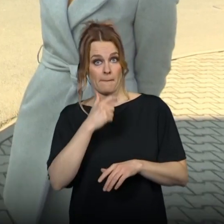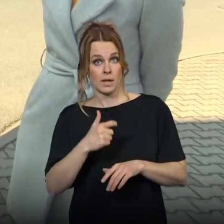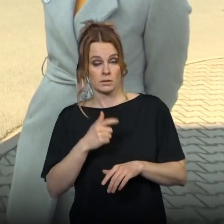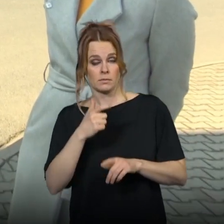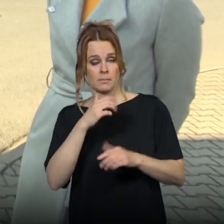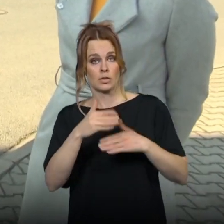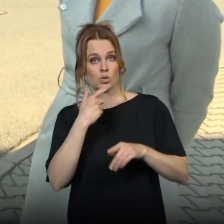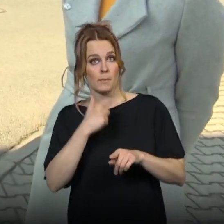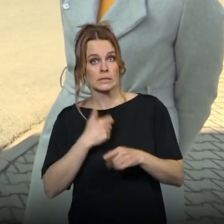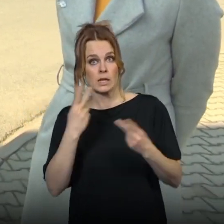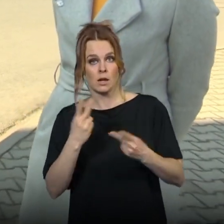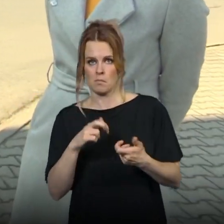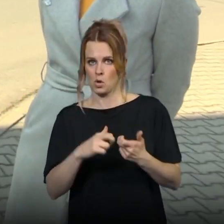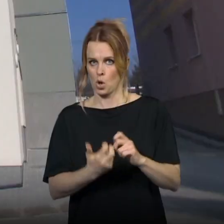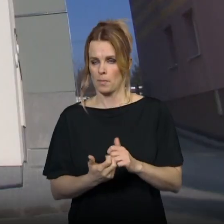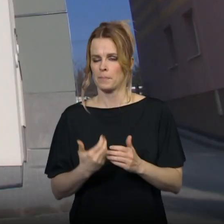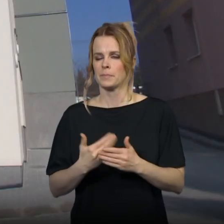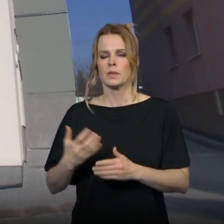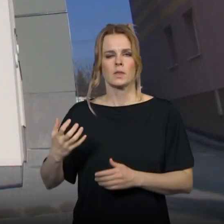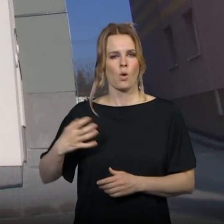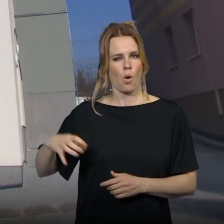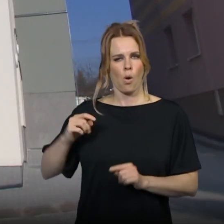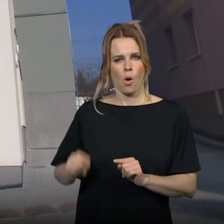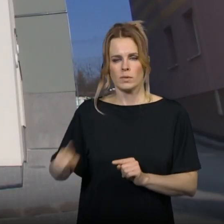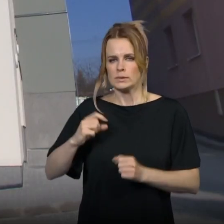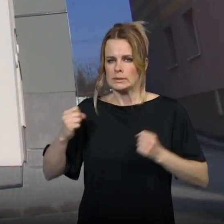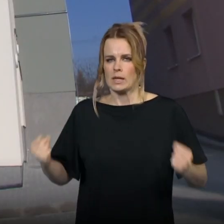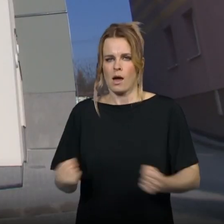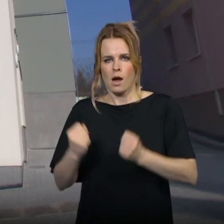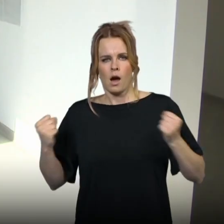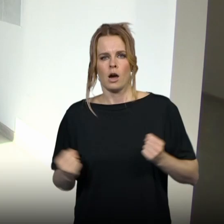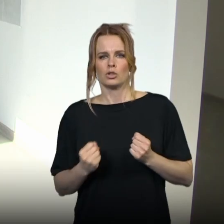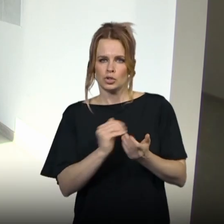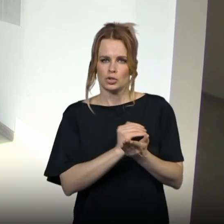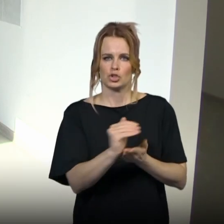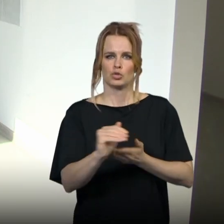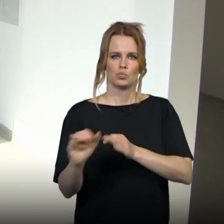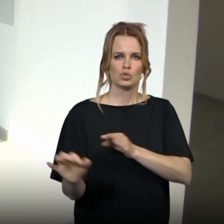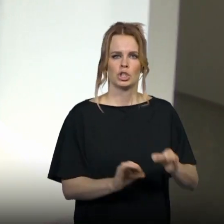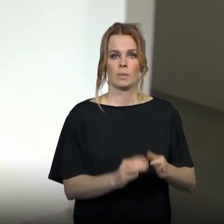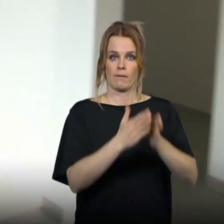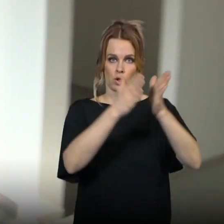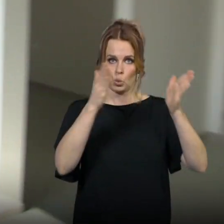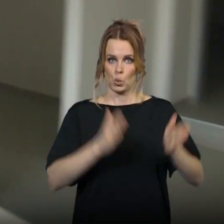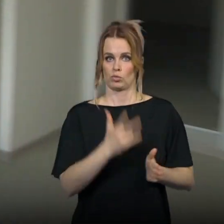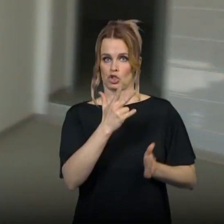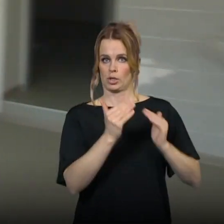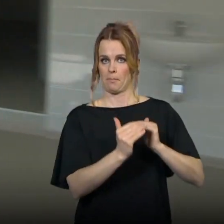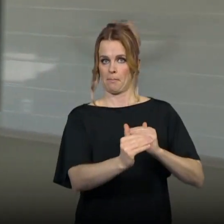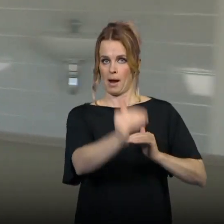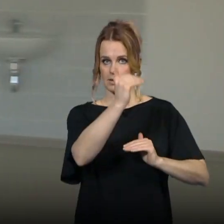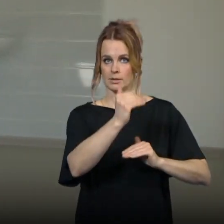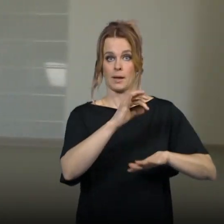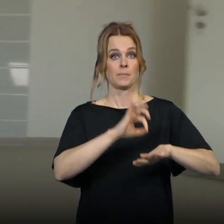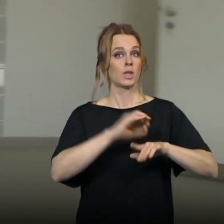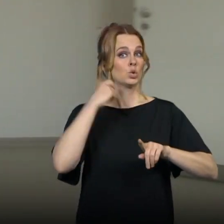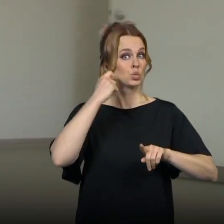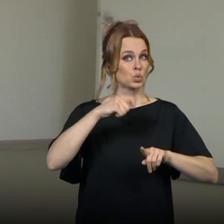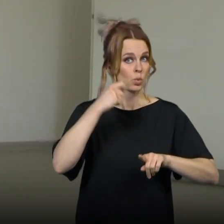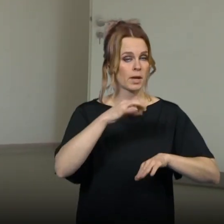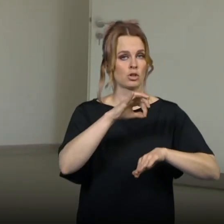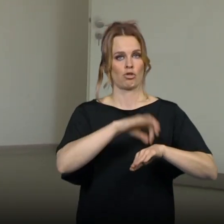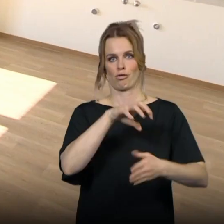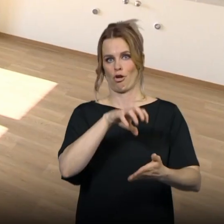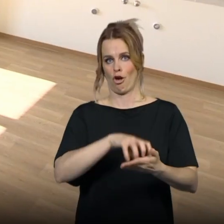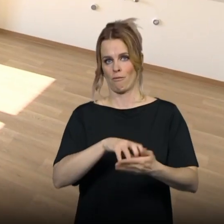lékařů se tak musela vložit sama obec a připravila jim rovnou celý dům. Tři patra a tři lékaři. Zubařka, pediatrička a praktická